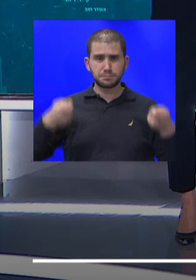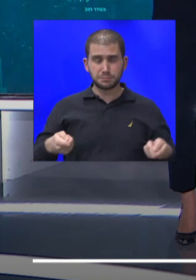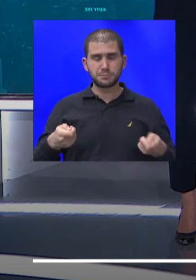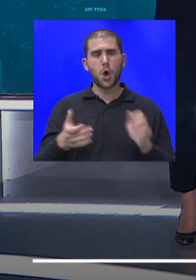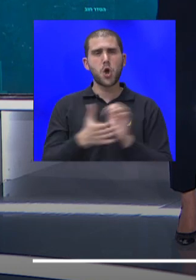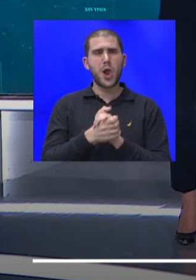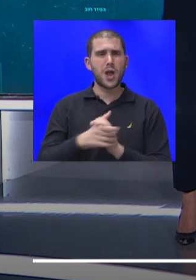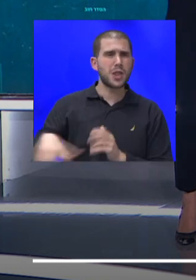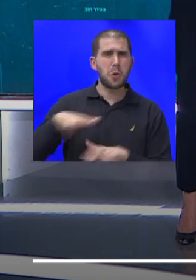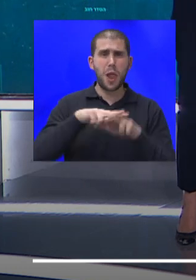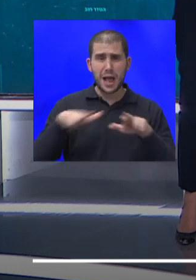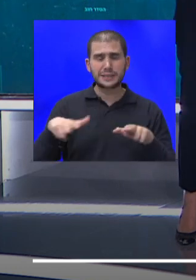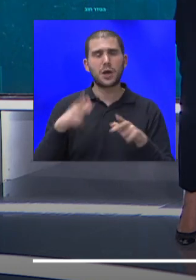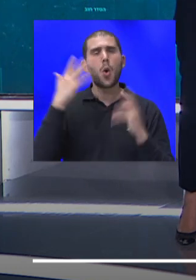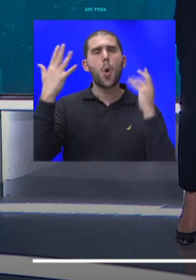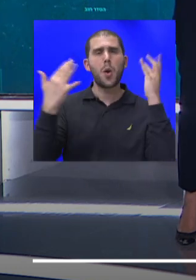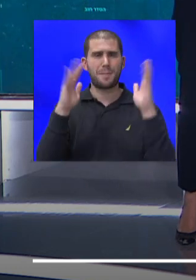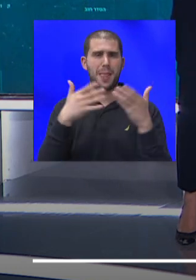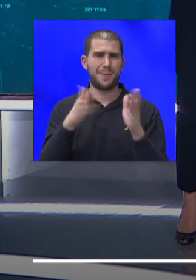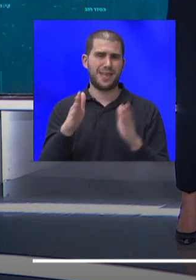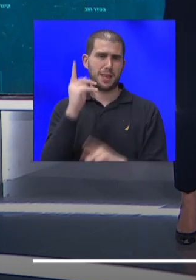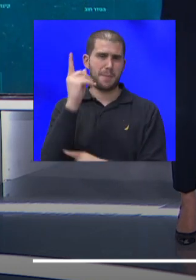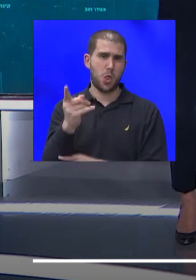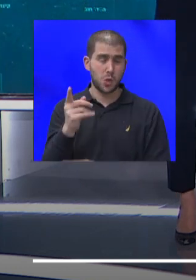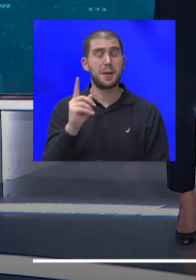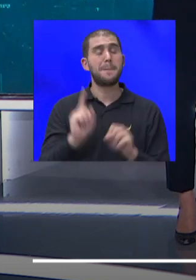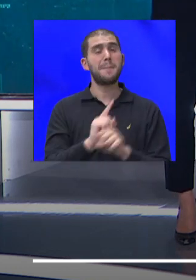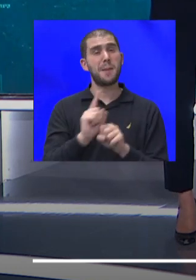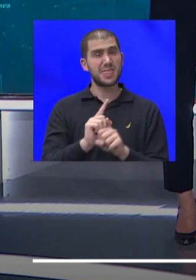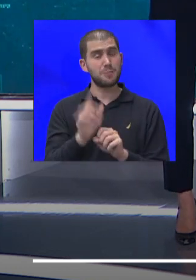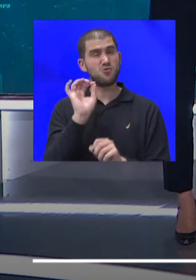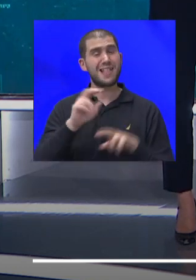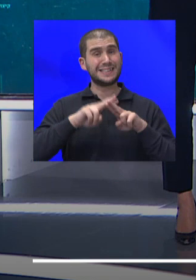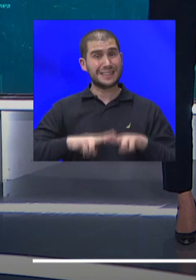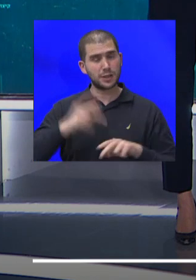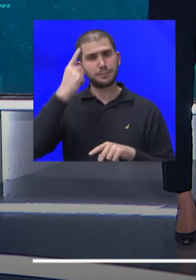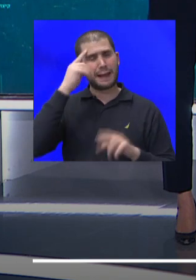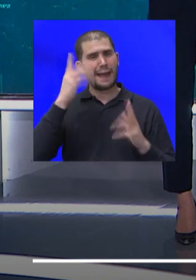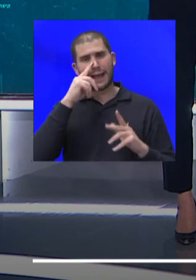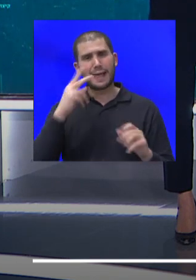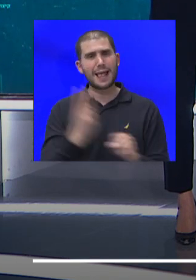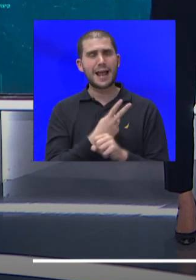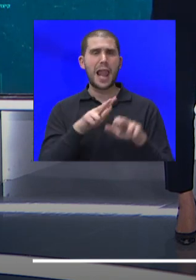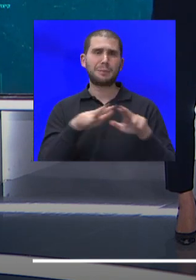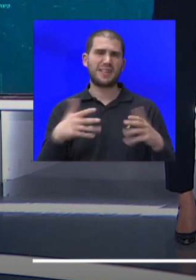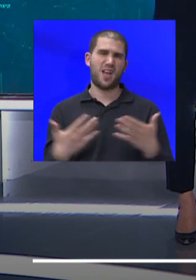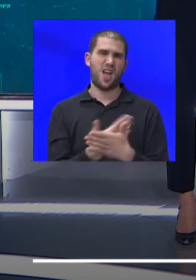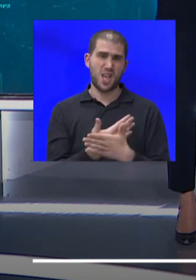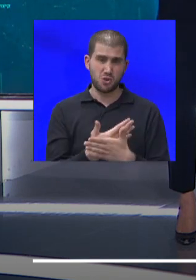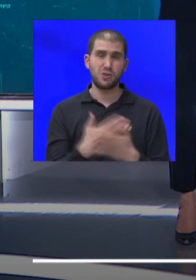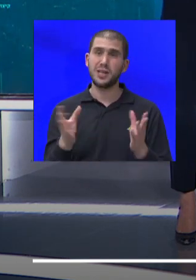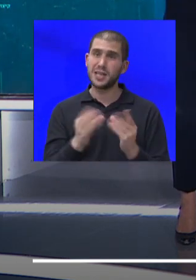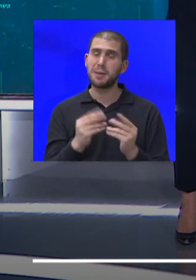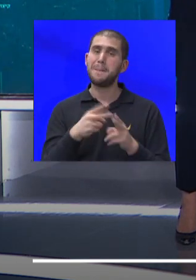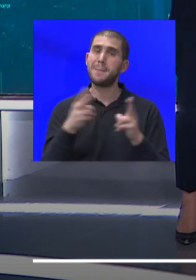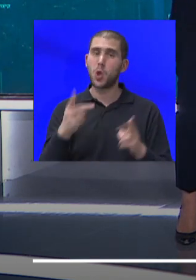רק לחלום על פתיחה שלהם, ובינתיים כדי לשרוד הם חושבים איך להסתגל למצב החדש הזה, עם כמה פתרונות יצירתיים. אנחנו